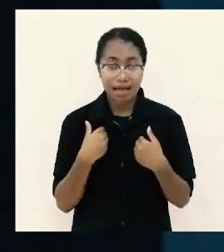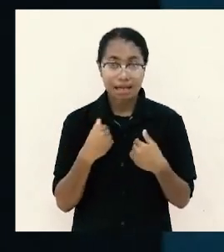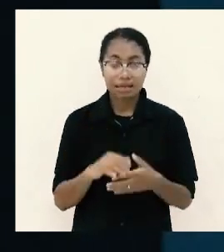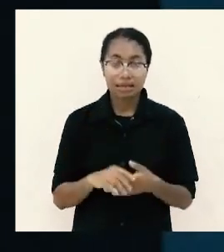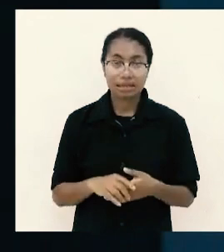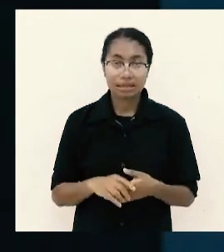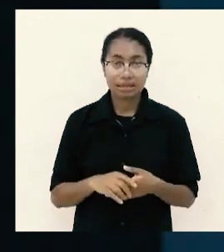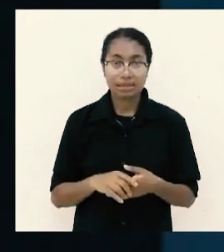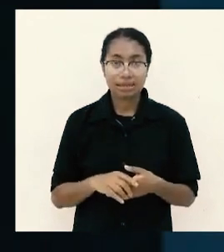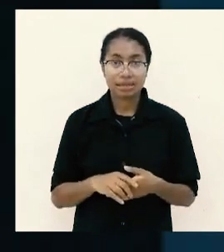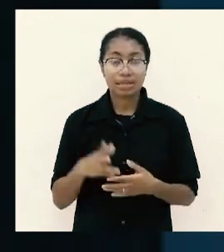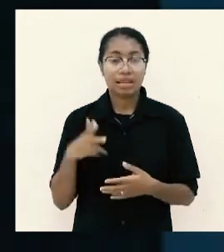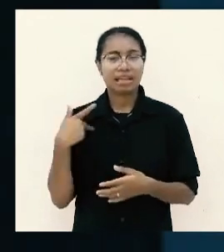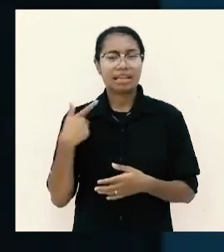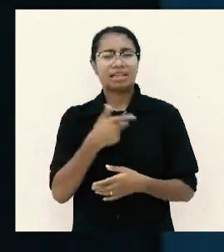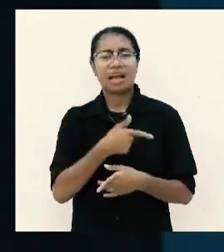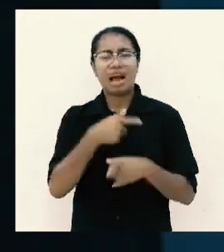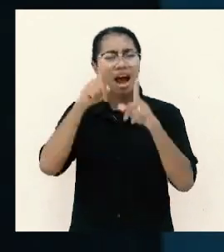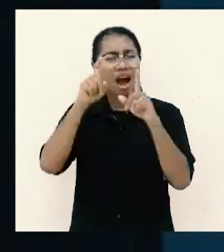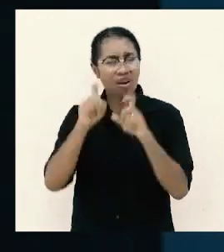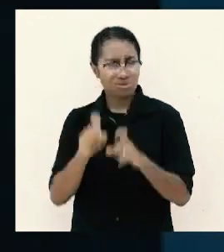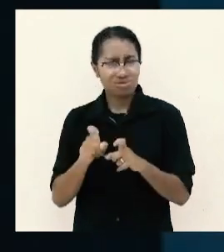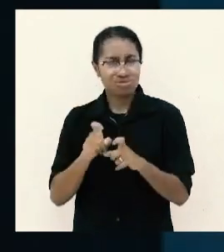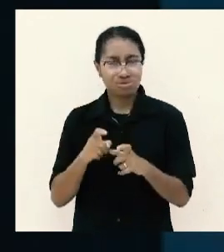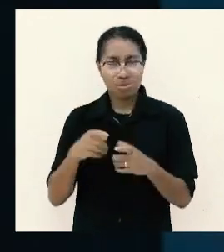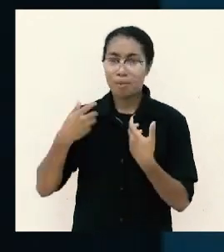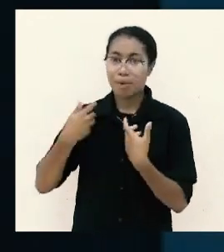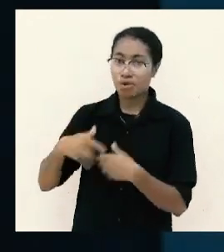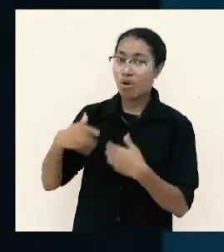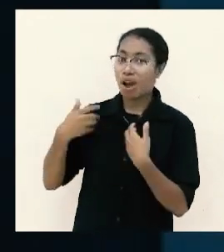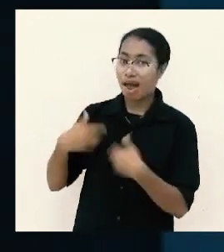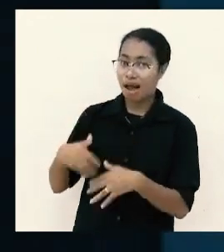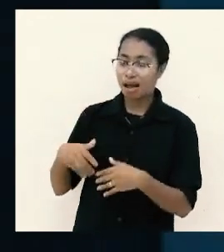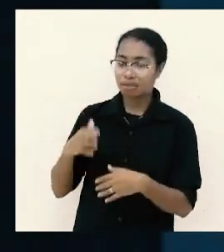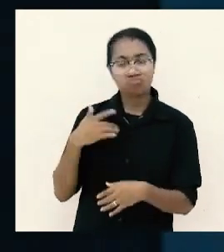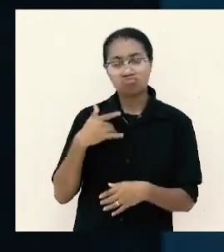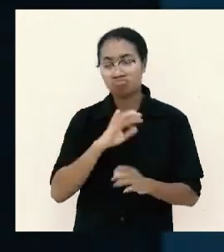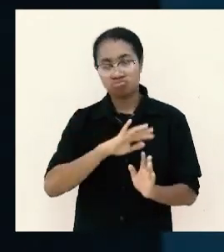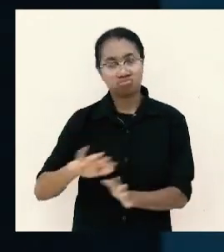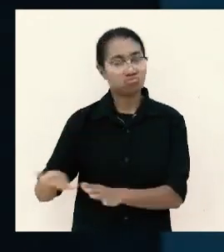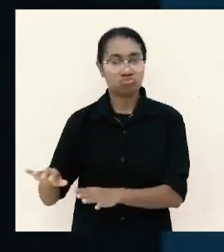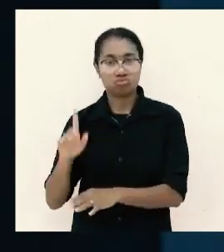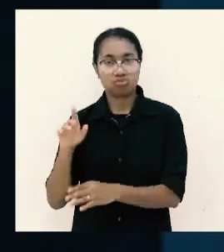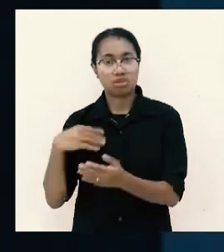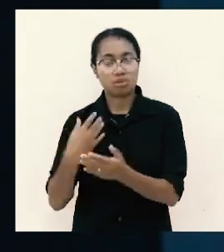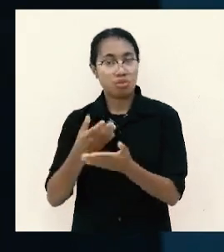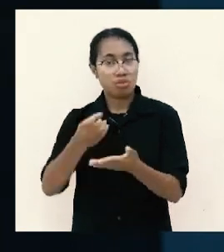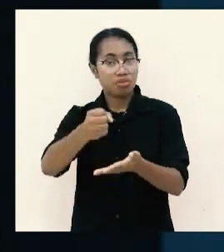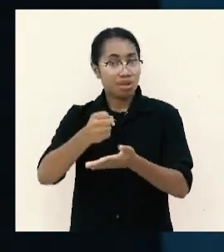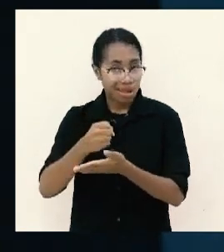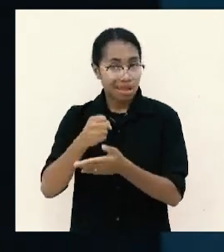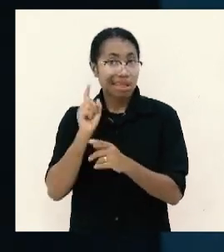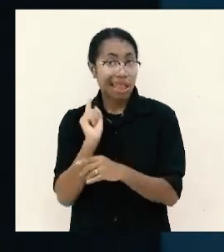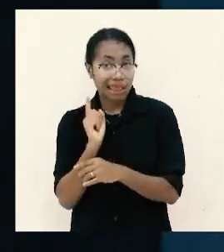kita harus menolak pemberian pemberian tertentu